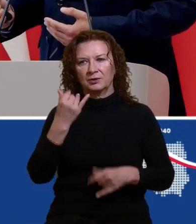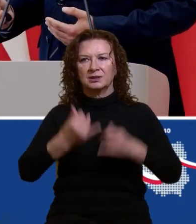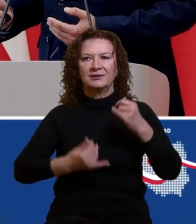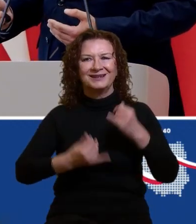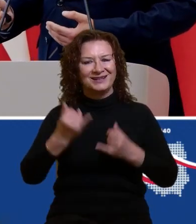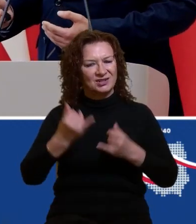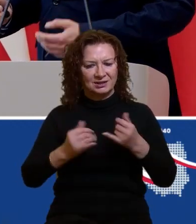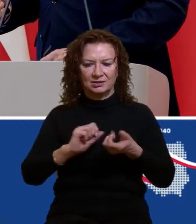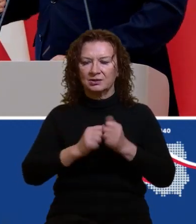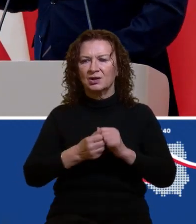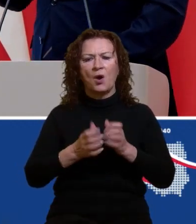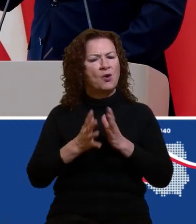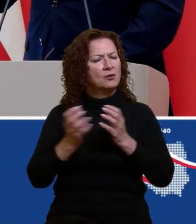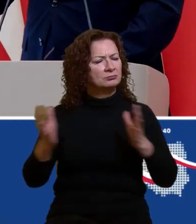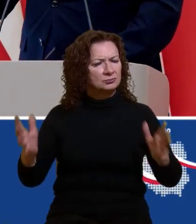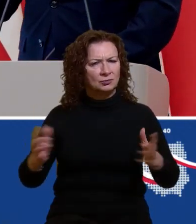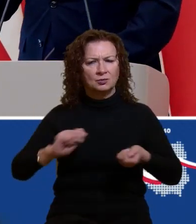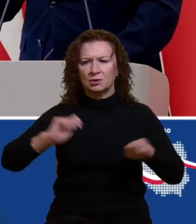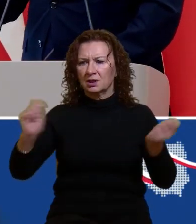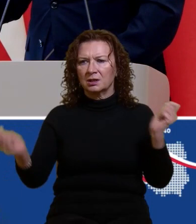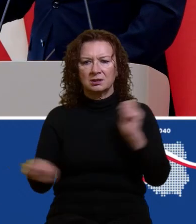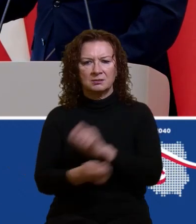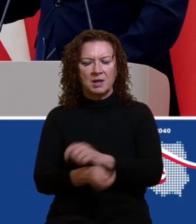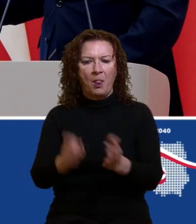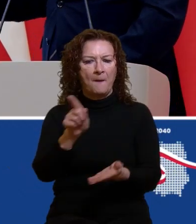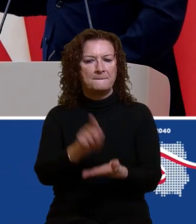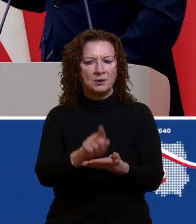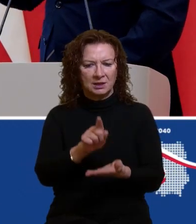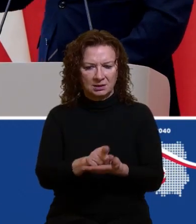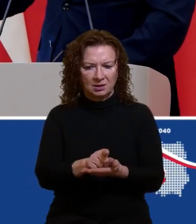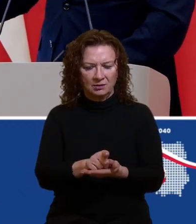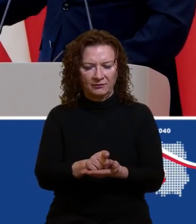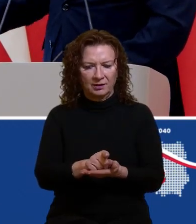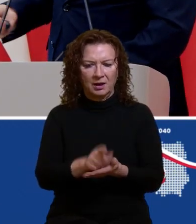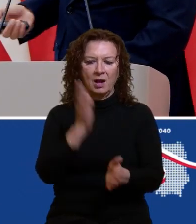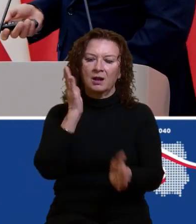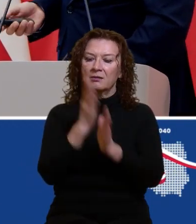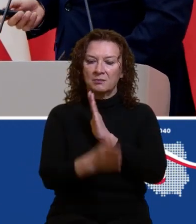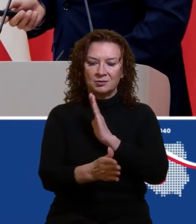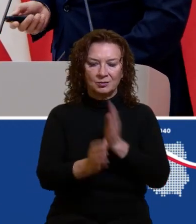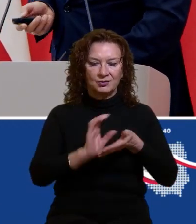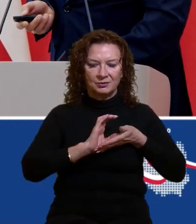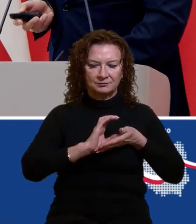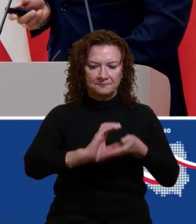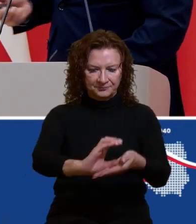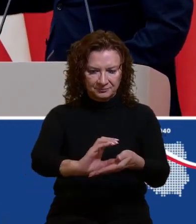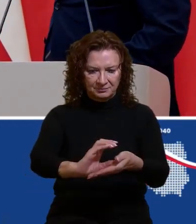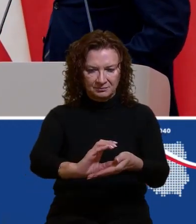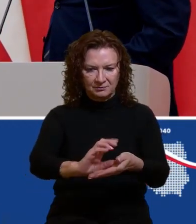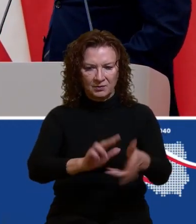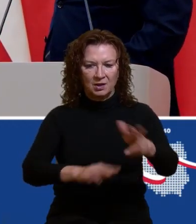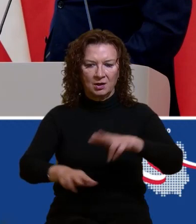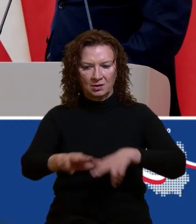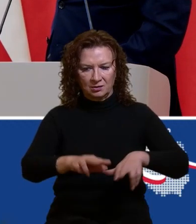zmianach podatkowych, transfery fiskalne, transfery bezpośrednio kierowane do rodziny